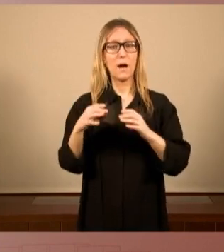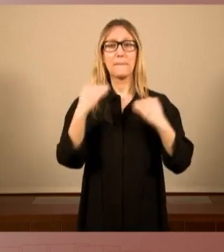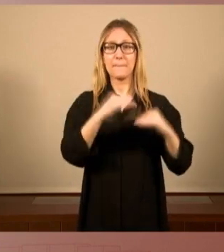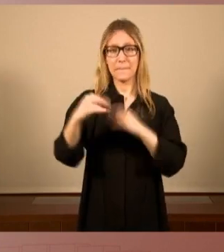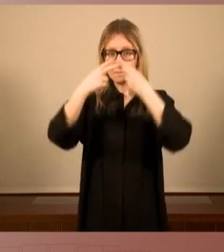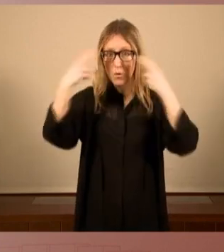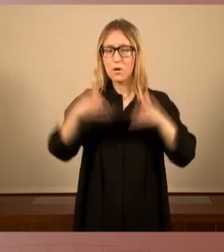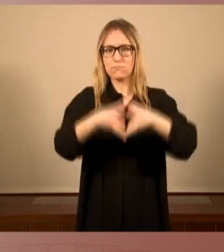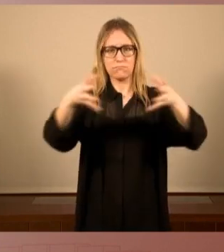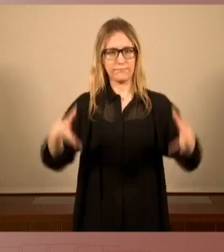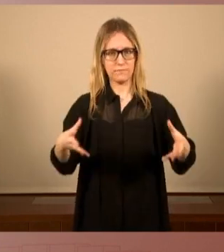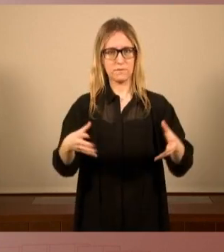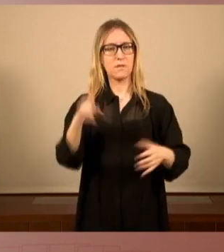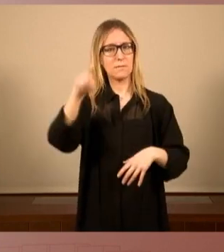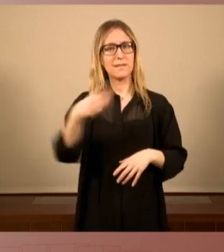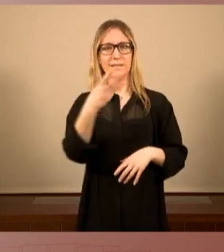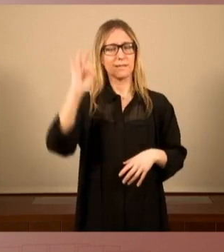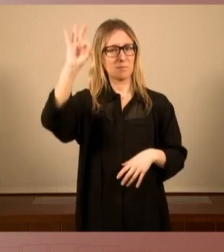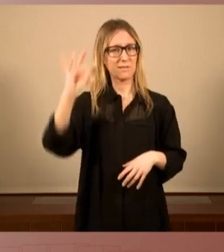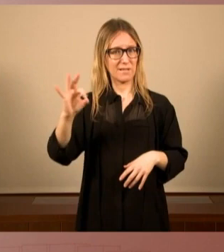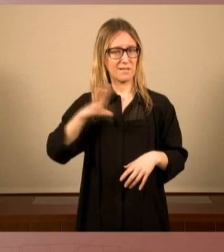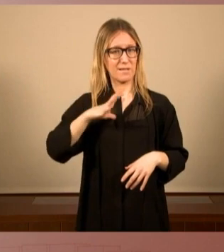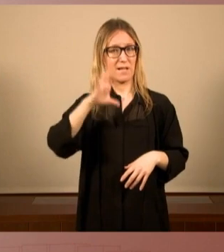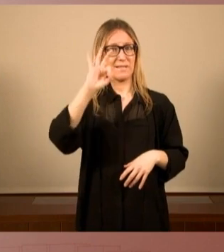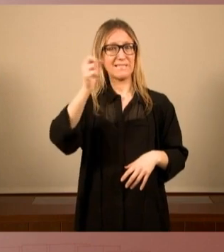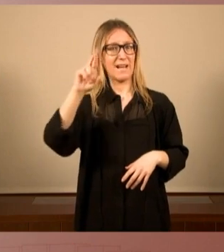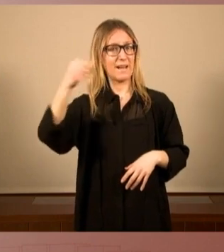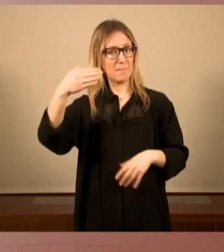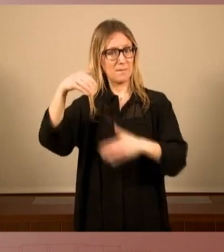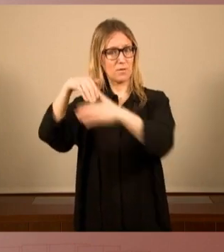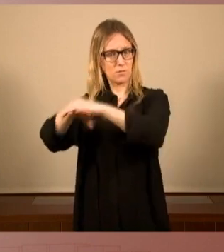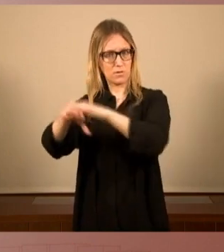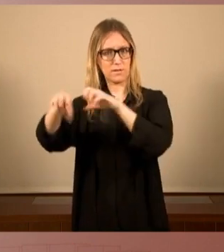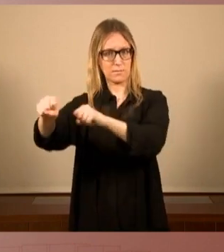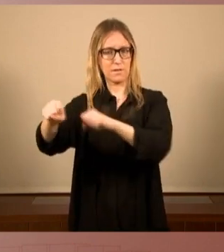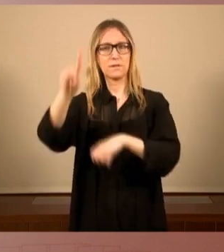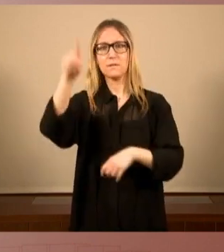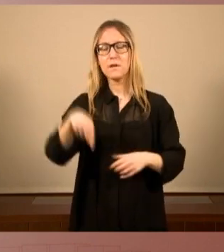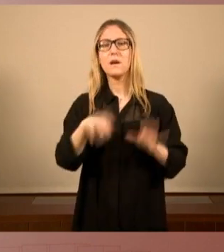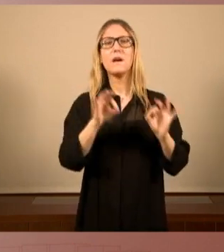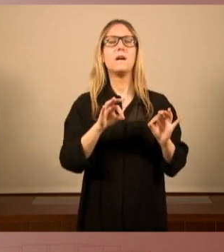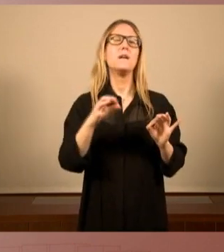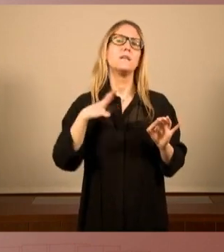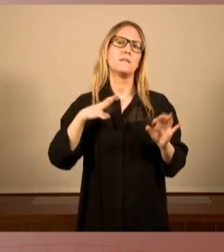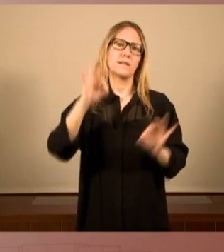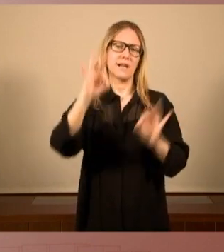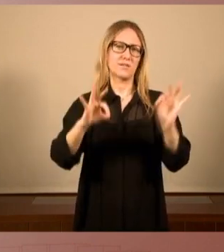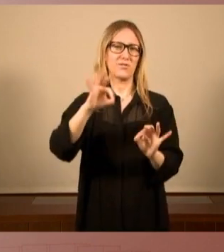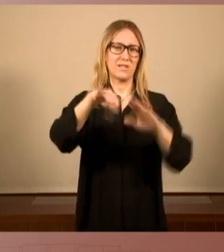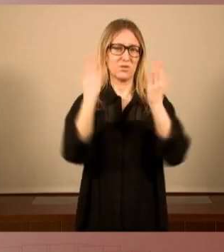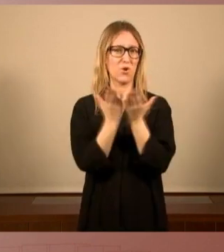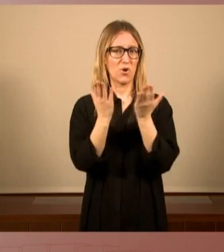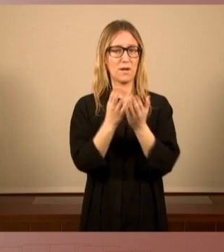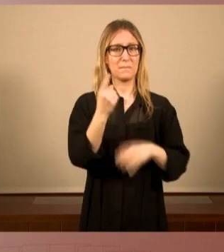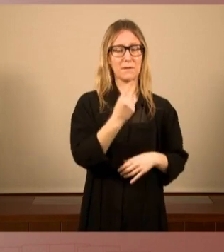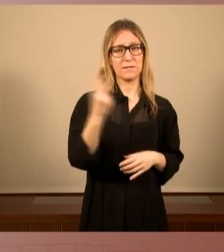mínim del 30% de pisos de la Sareb, desprivititzacions de centres d'educació i reducció de ràtios a primària i a